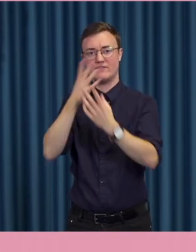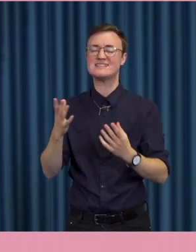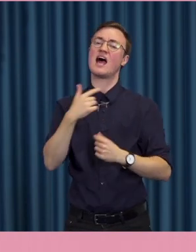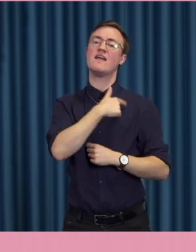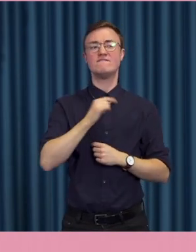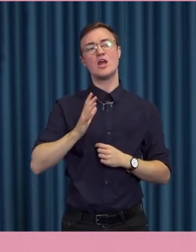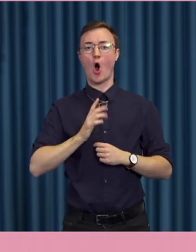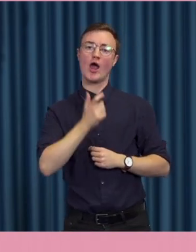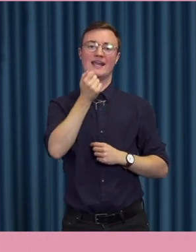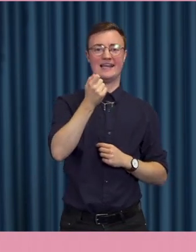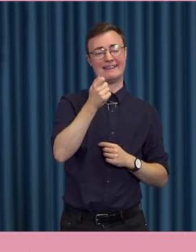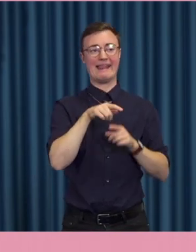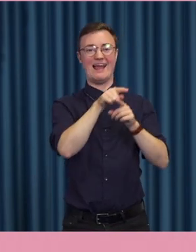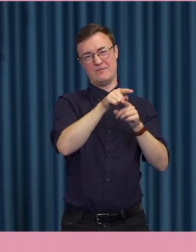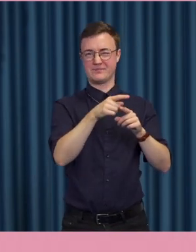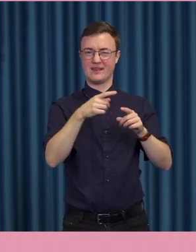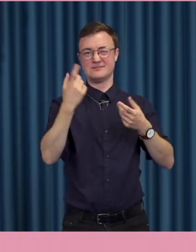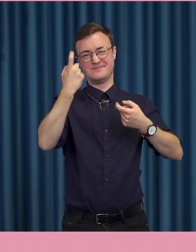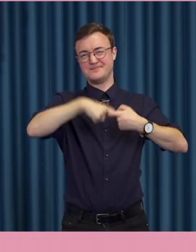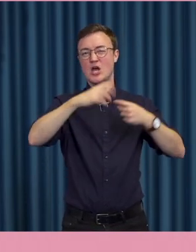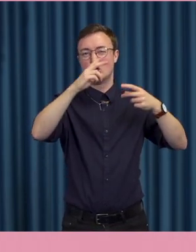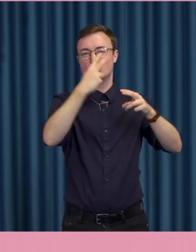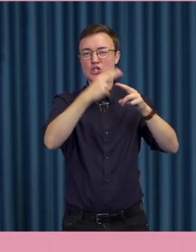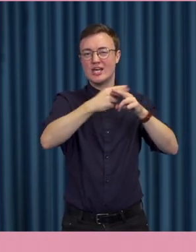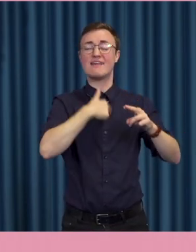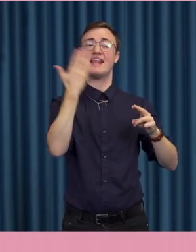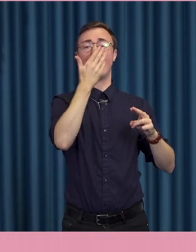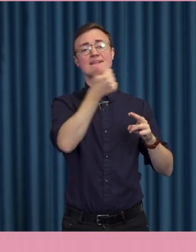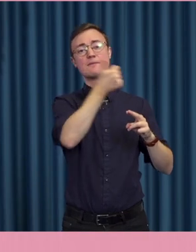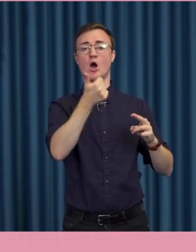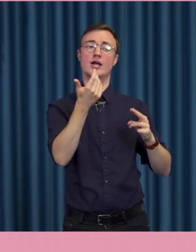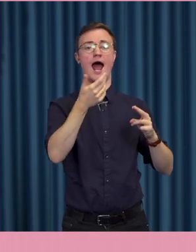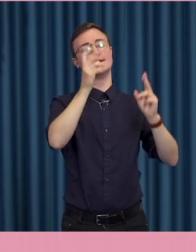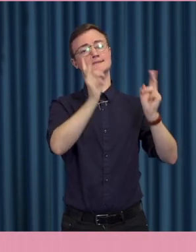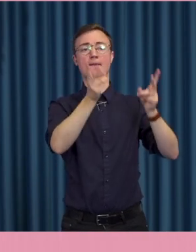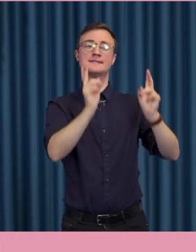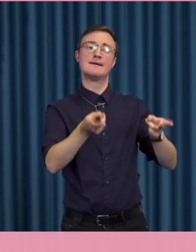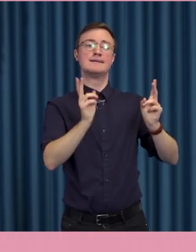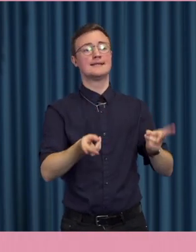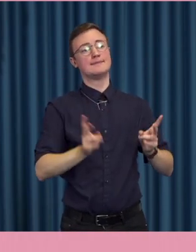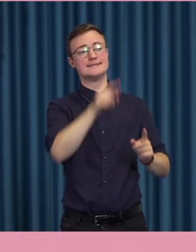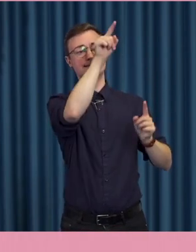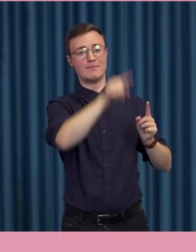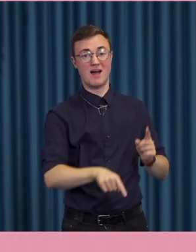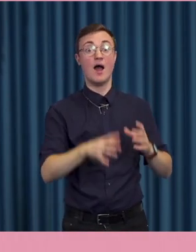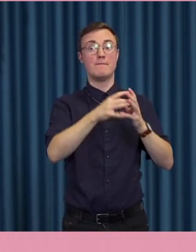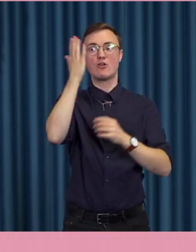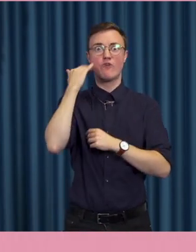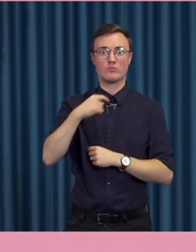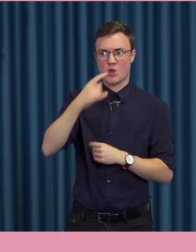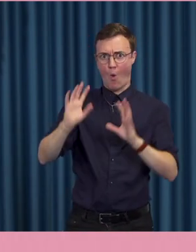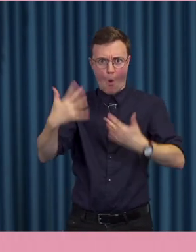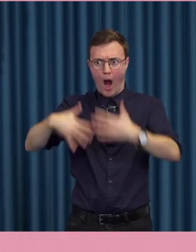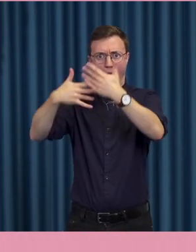något ensidig nyhetsdiet när vi konsumerar nyheter via sociala medier. Men de så ofta baktalade algoritmerna